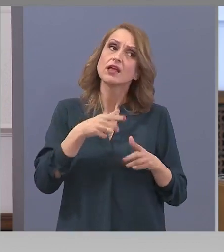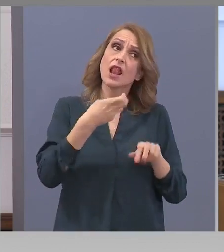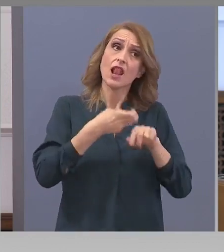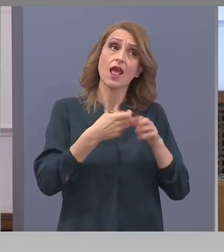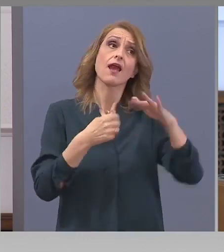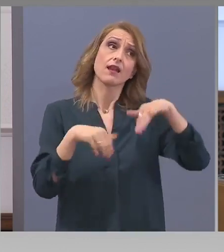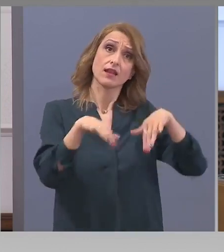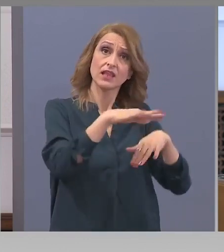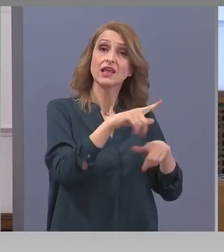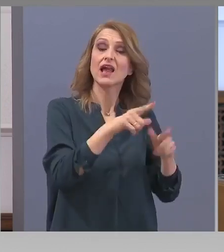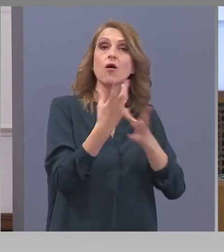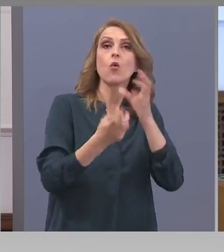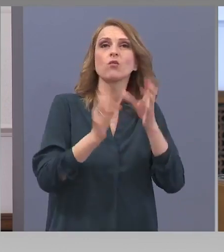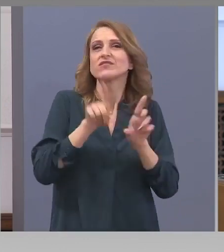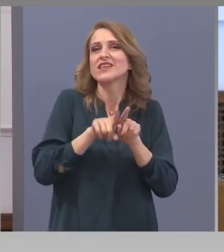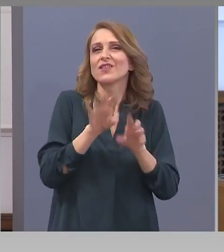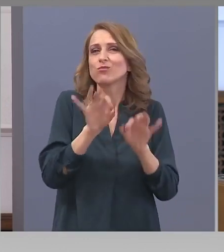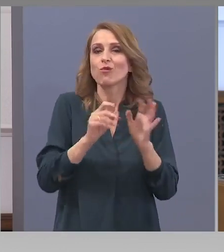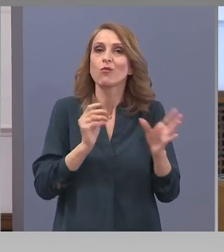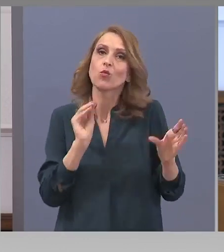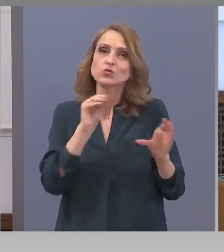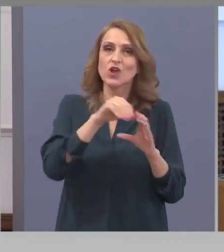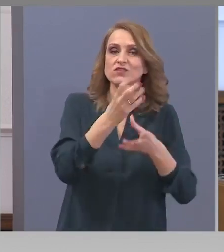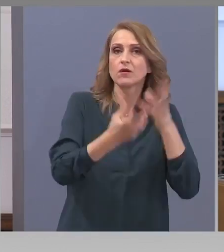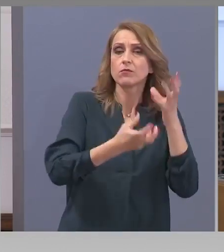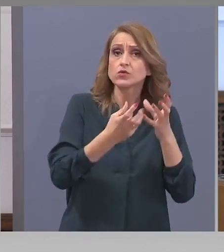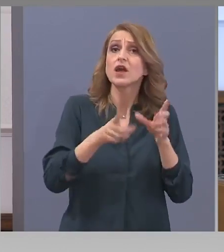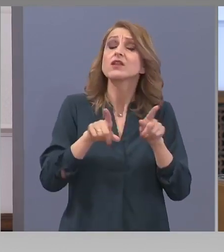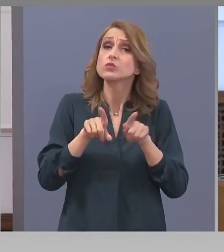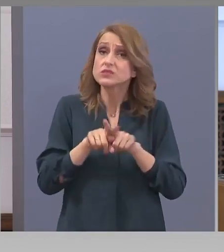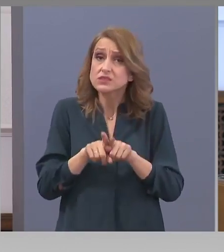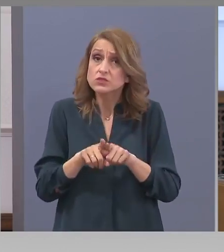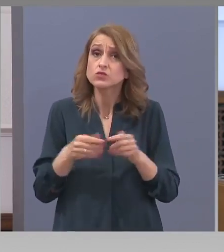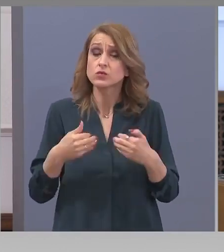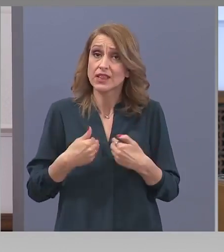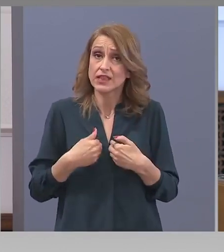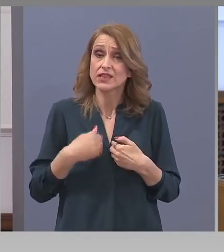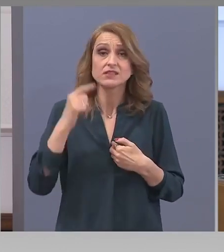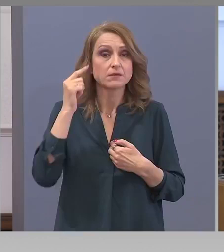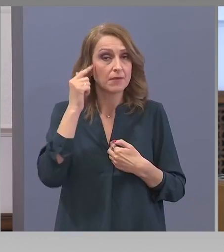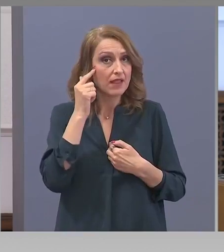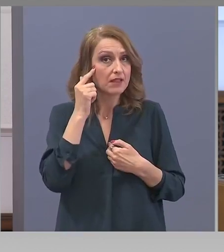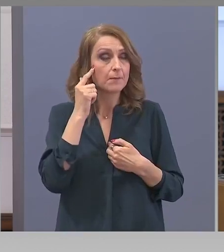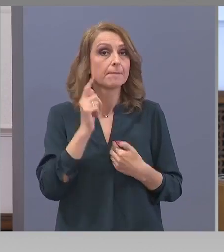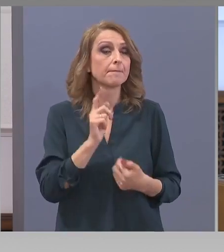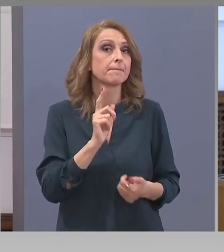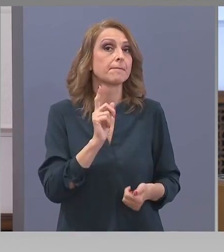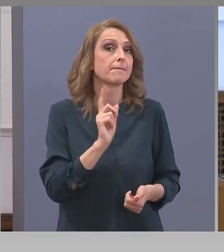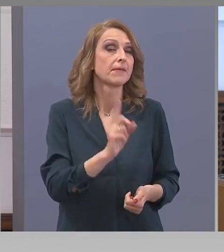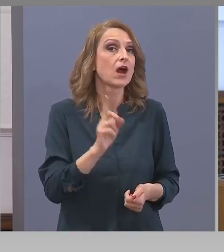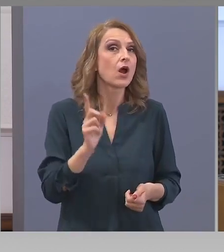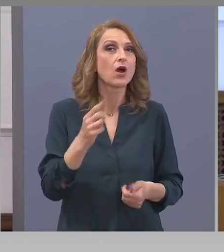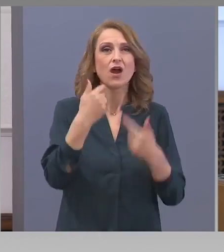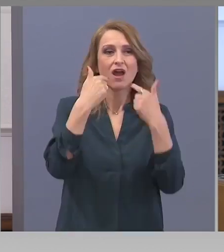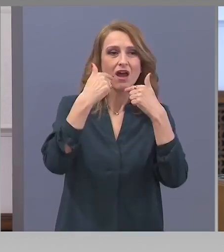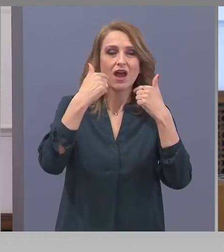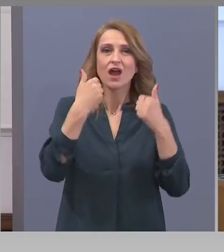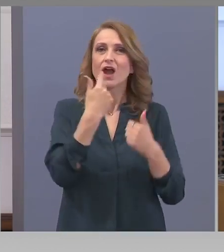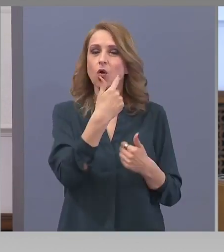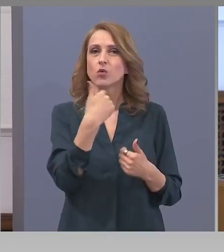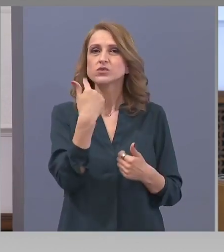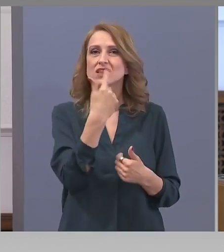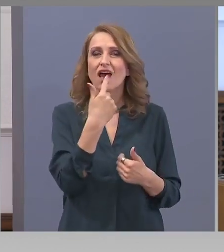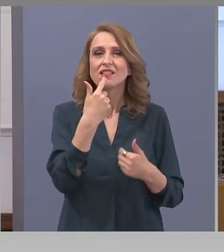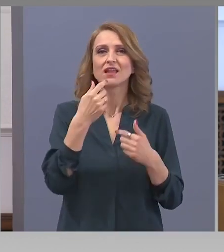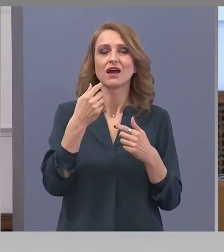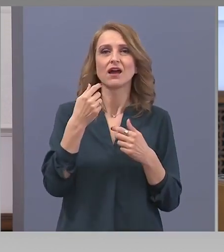Те са в пожара на тази пандемия. Но смятам, че вирусният товар, който е в гърлото, който е вноси в устата